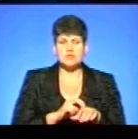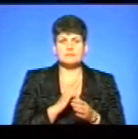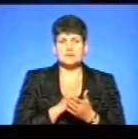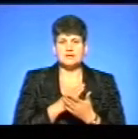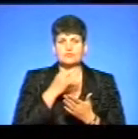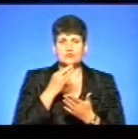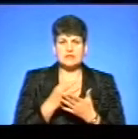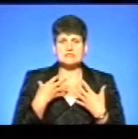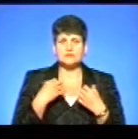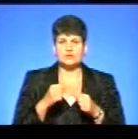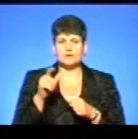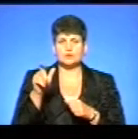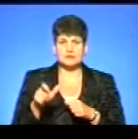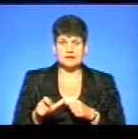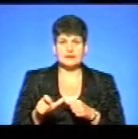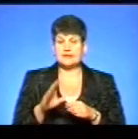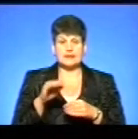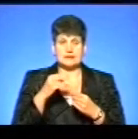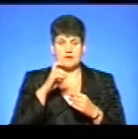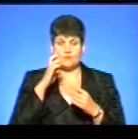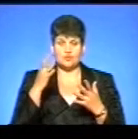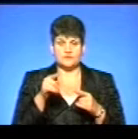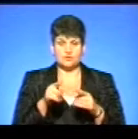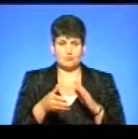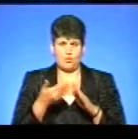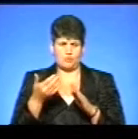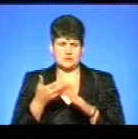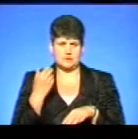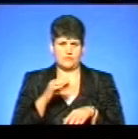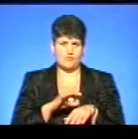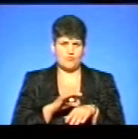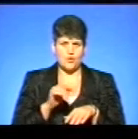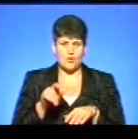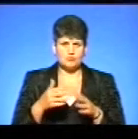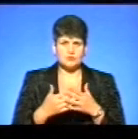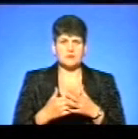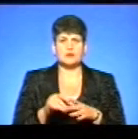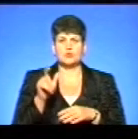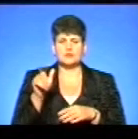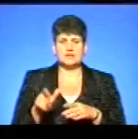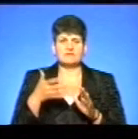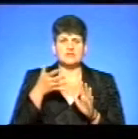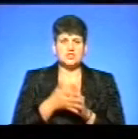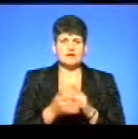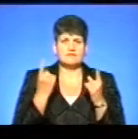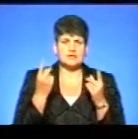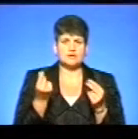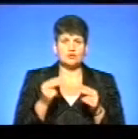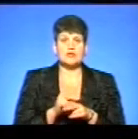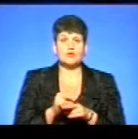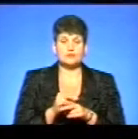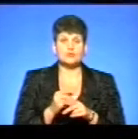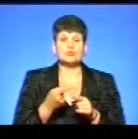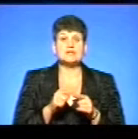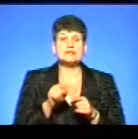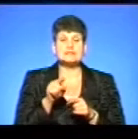пацієнта, Тому що, якщо, надай Боже, він десь пропустив якусь хворобу і далі пацієнт витрачає великі кошти на лікування, значить, то їм вже